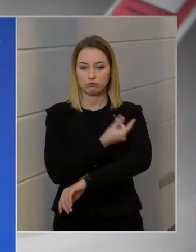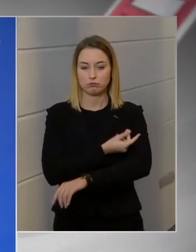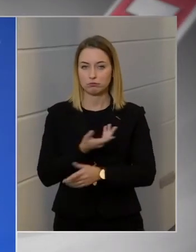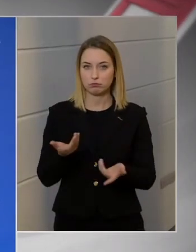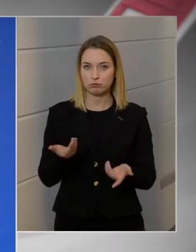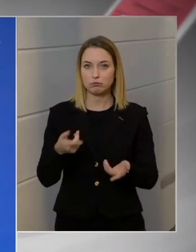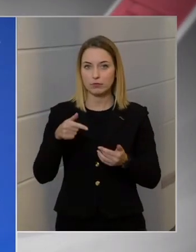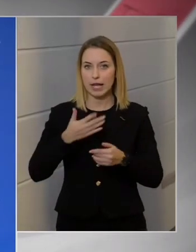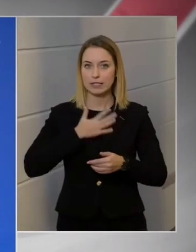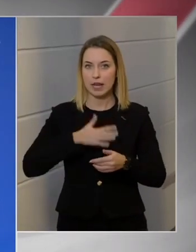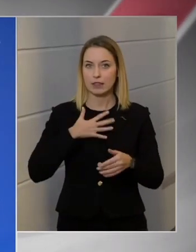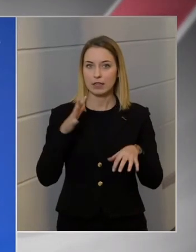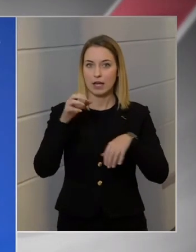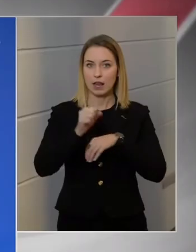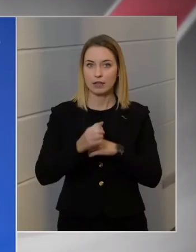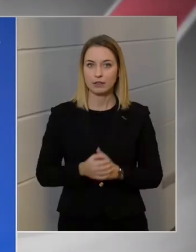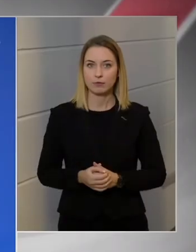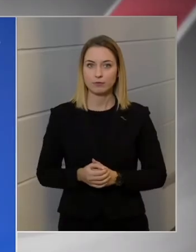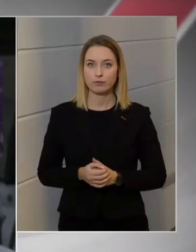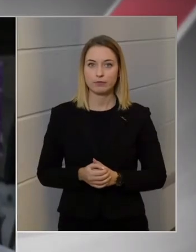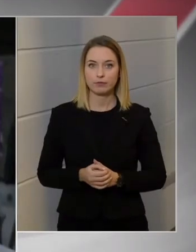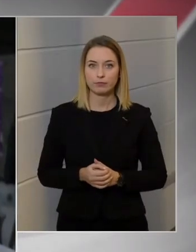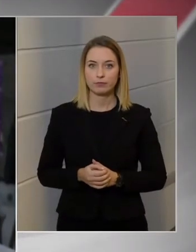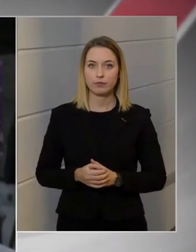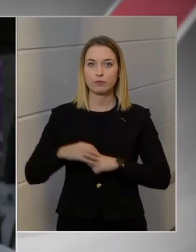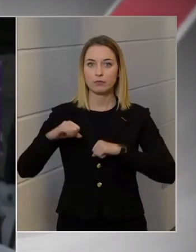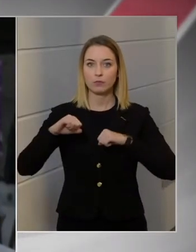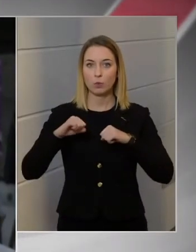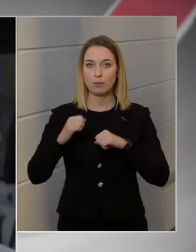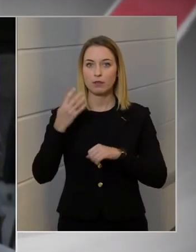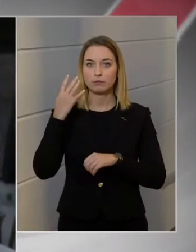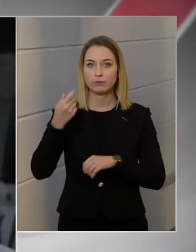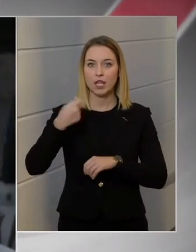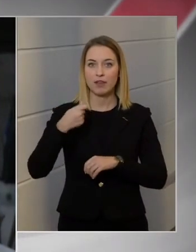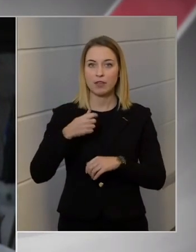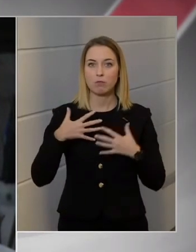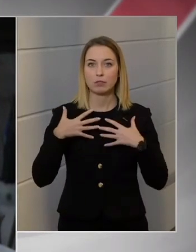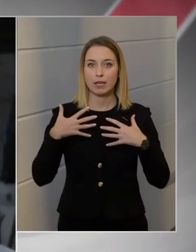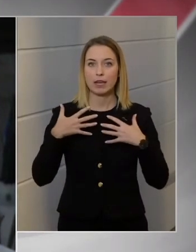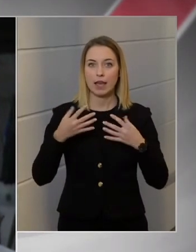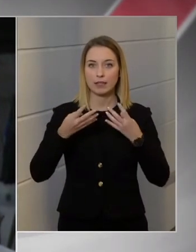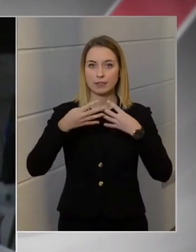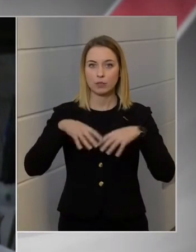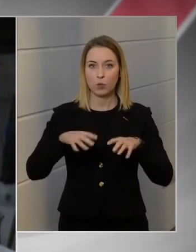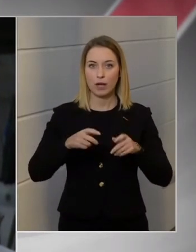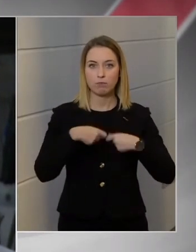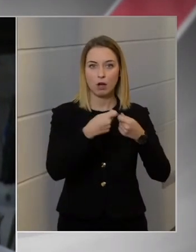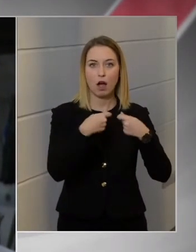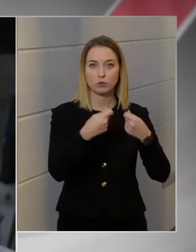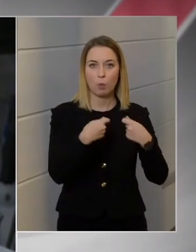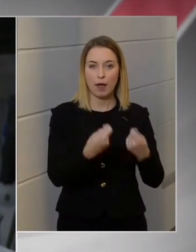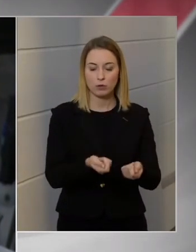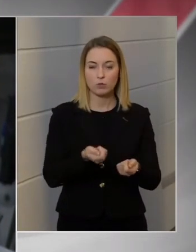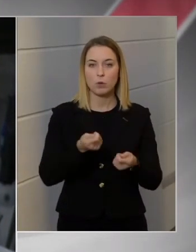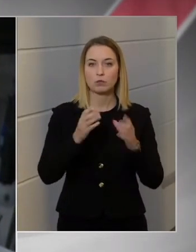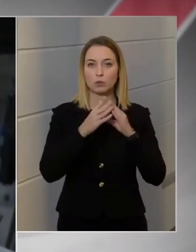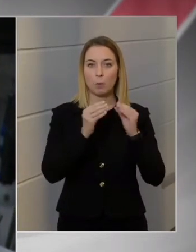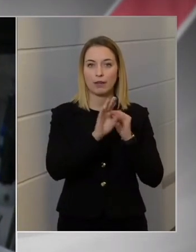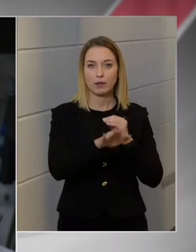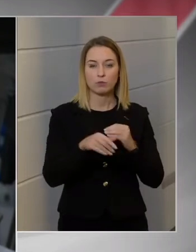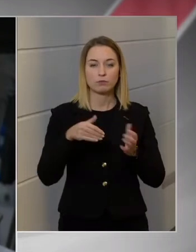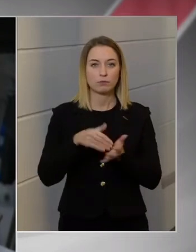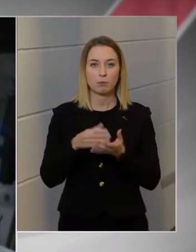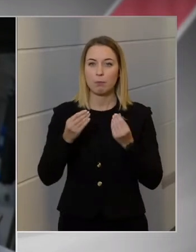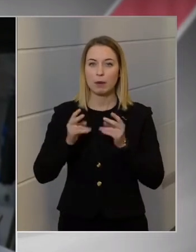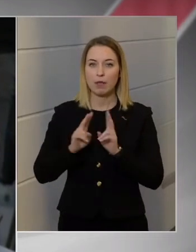és ezt szeretnénk elérni. Ugye a kormány 40 darab lélegeztetőgépet adományozott Romániának. Mennyi van még